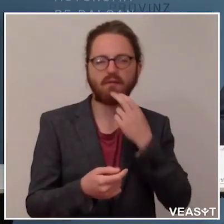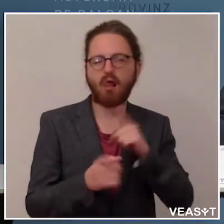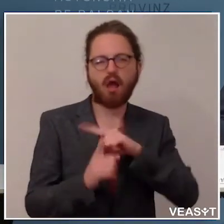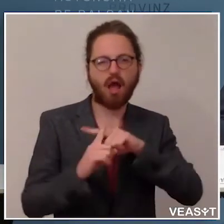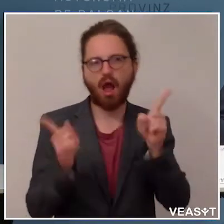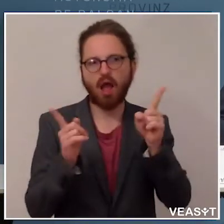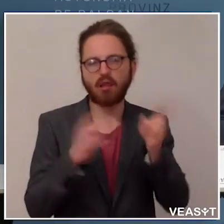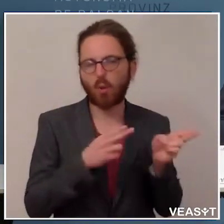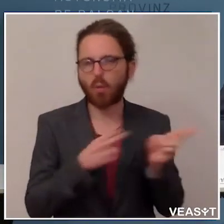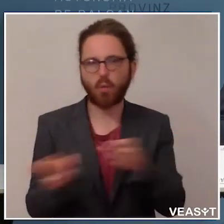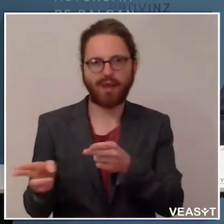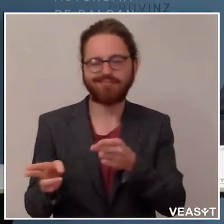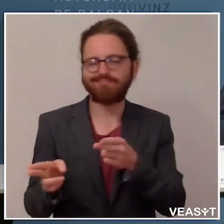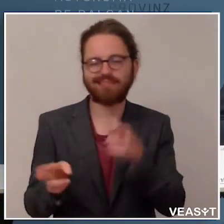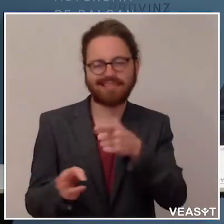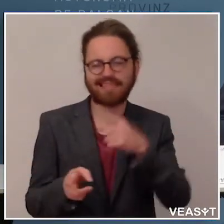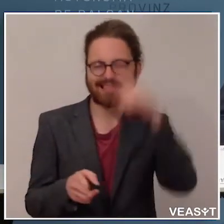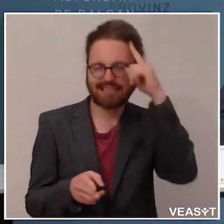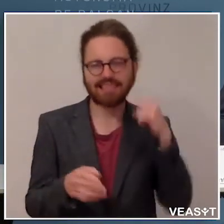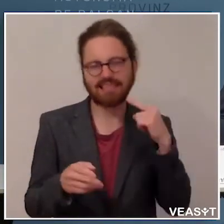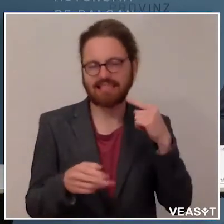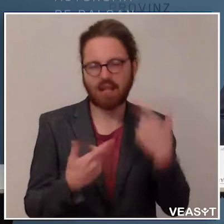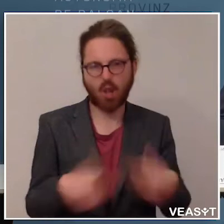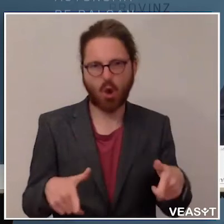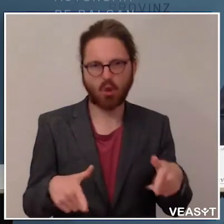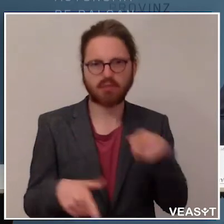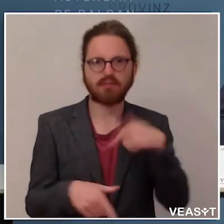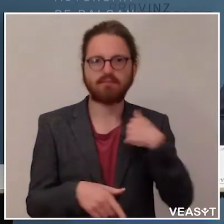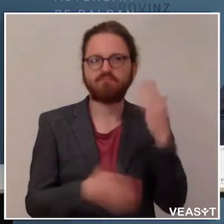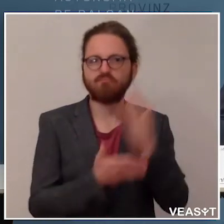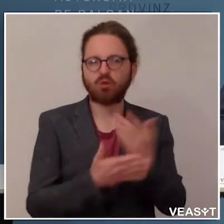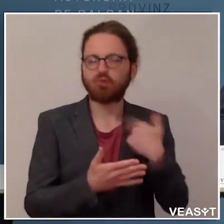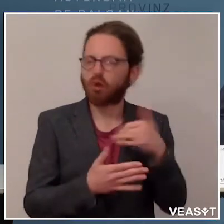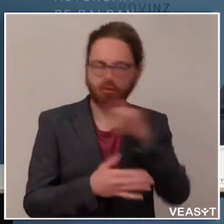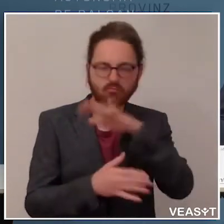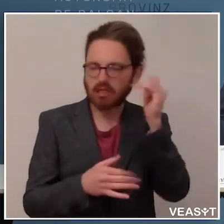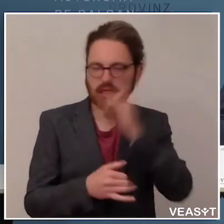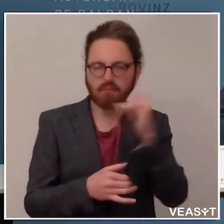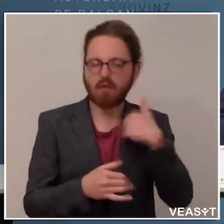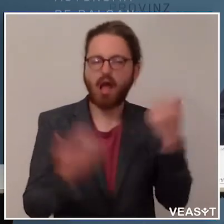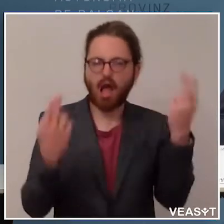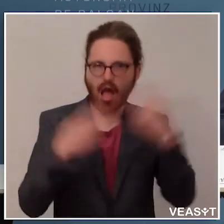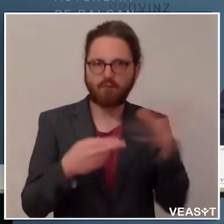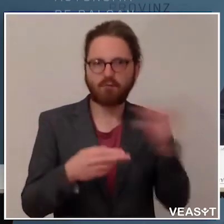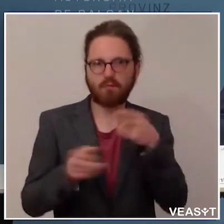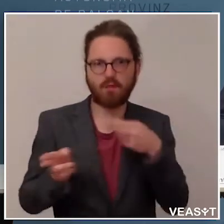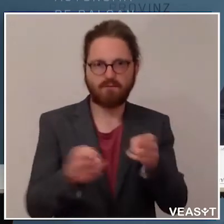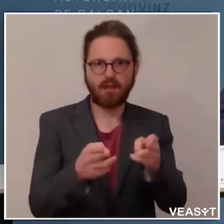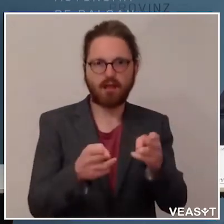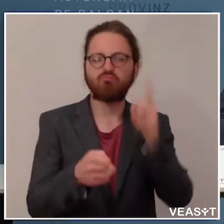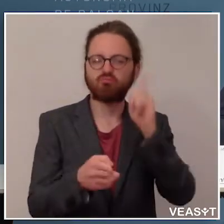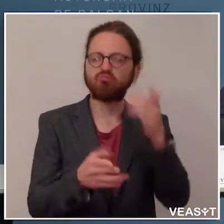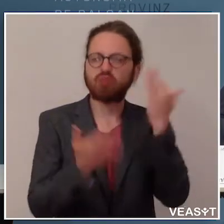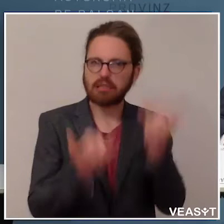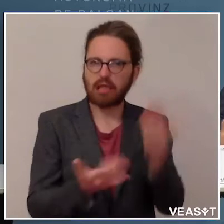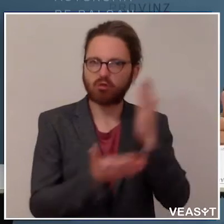Notsituation auch keinen Sinn gehabt. Und das ist auch ganz klar, das haben wir schön mitgetragen, aber wir haben dann auch klargemacht, schon seit einiger Zeit jetzt,